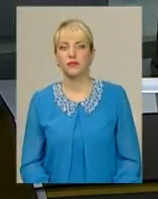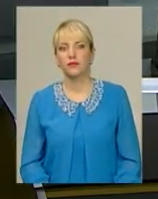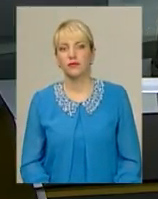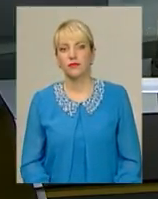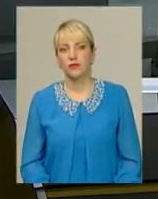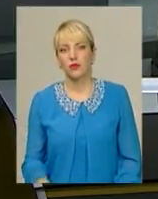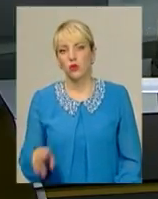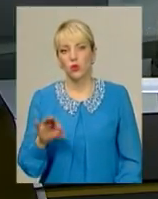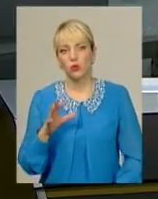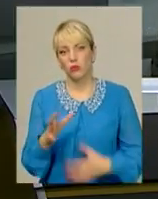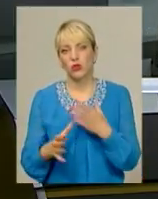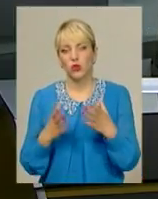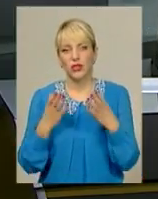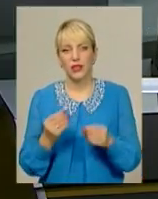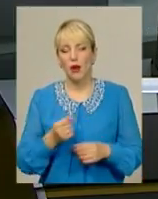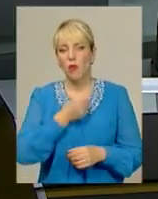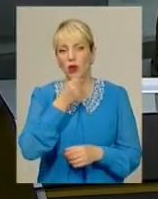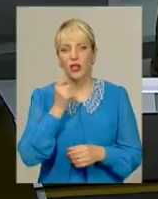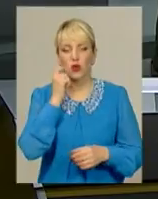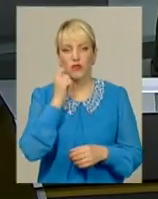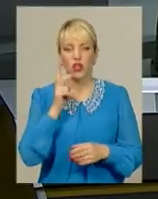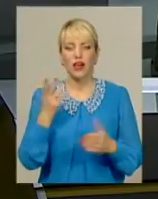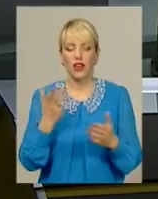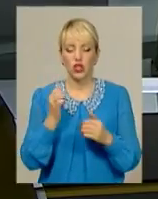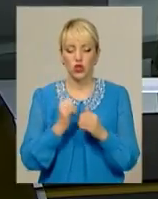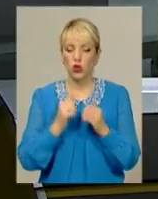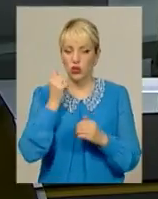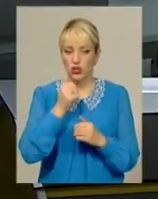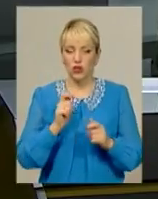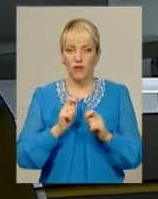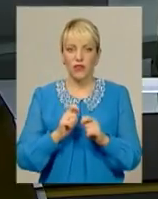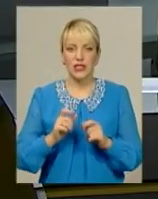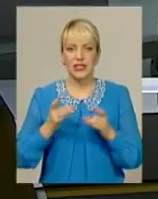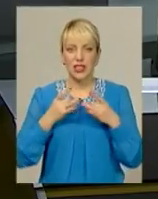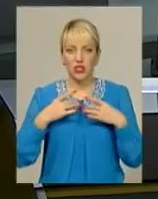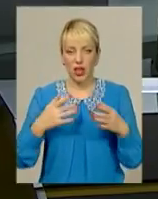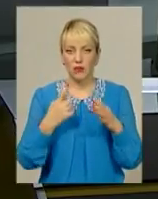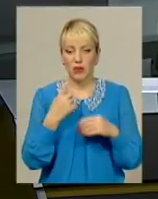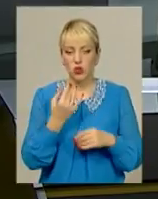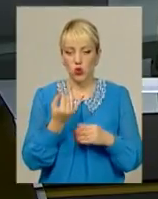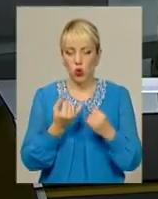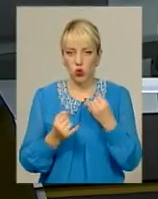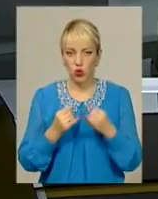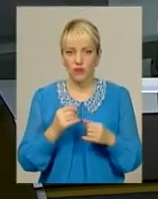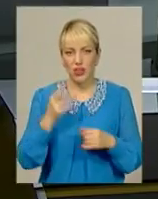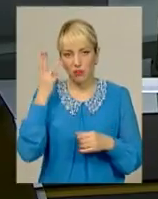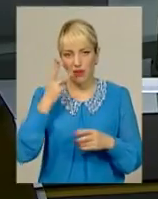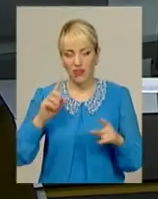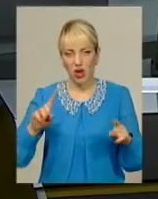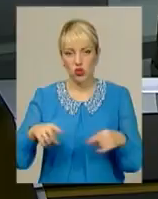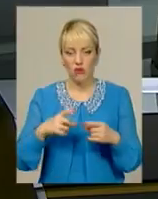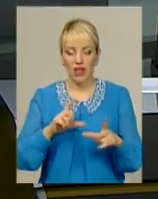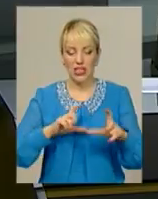До Міжнародного дня людей похилого віку, який щорічно відзначають 1 жовтня, у Хмельницькому влаштували обласний шаховий